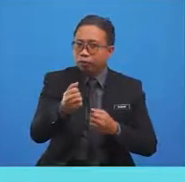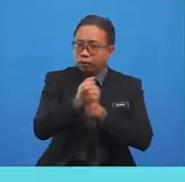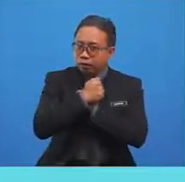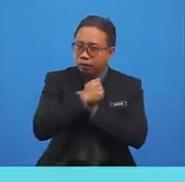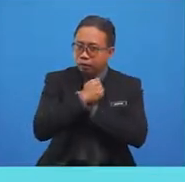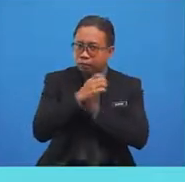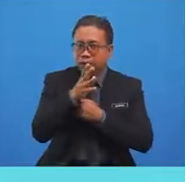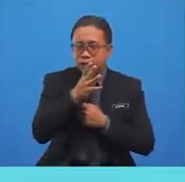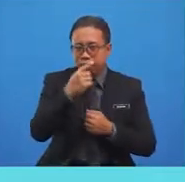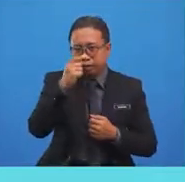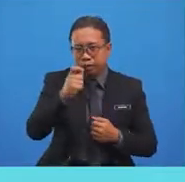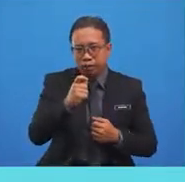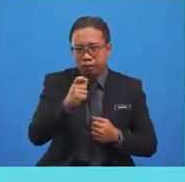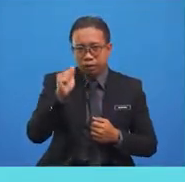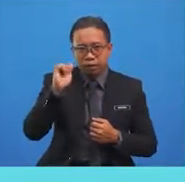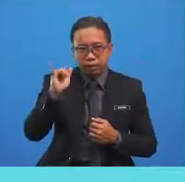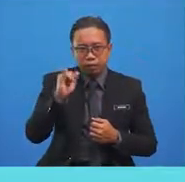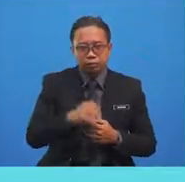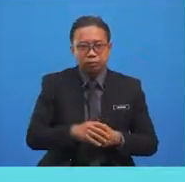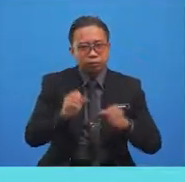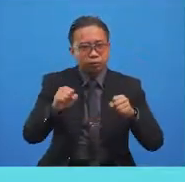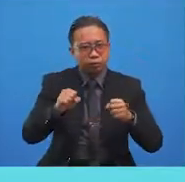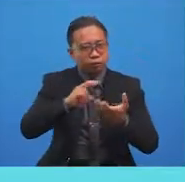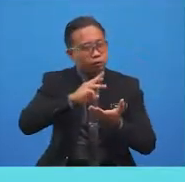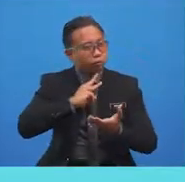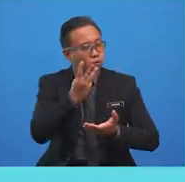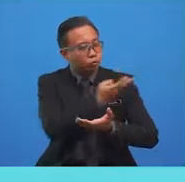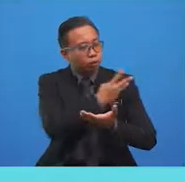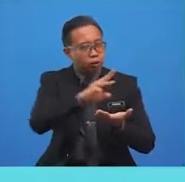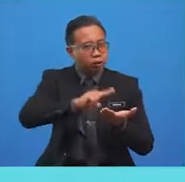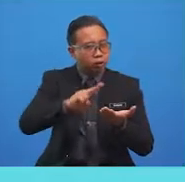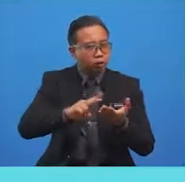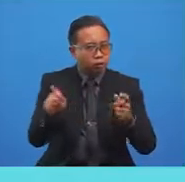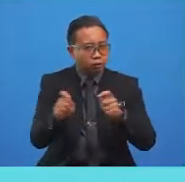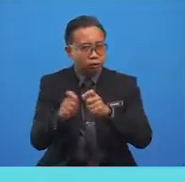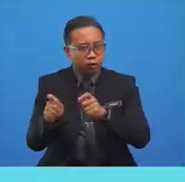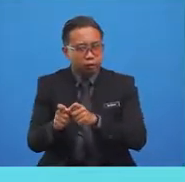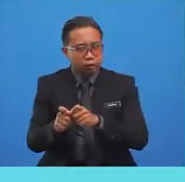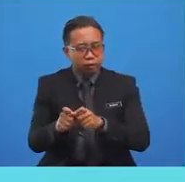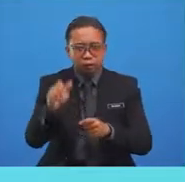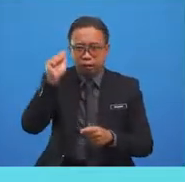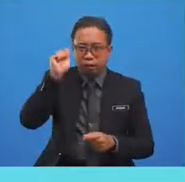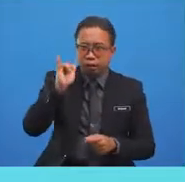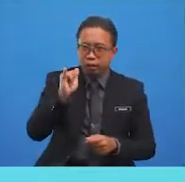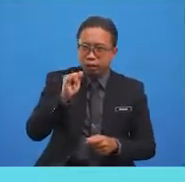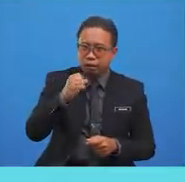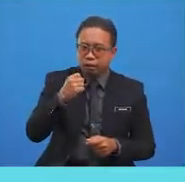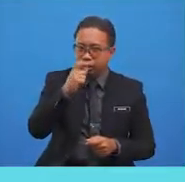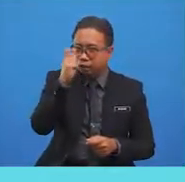asks Aliyah. Can we read together, Mama? Aliyah asks with a smile.